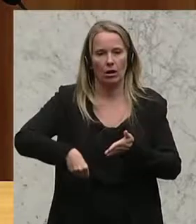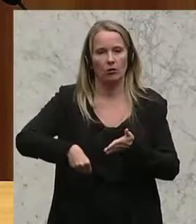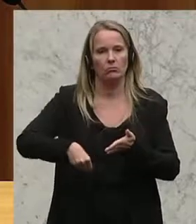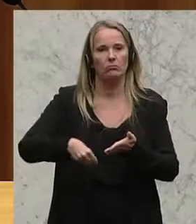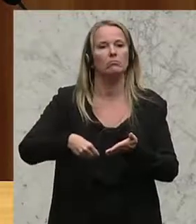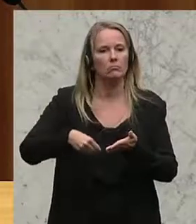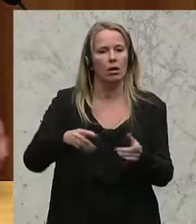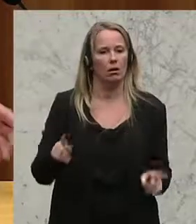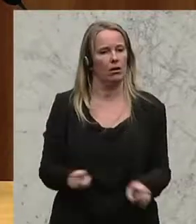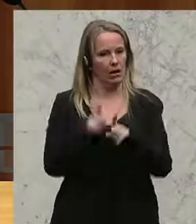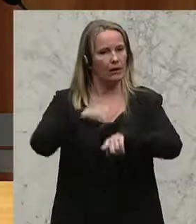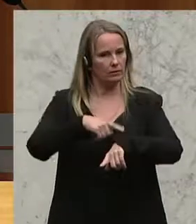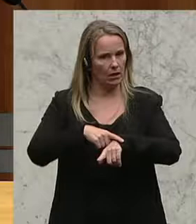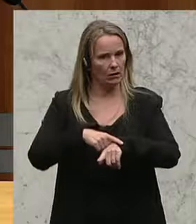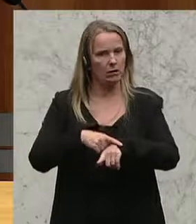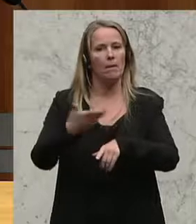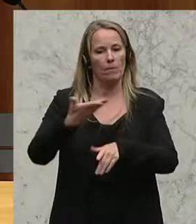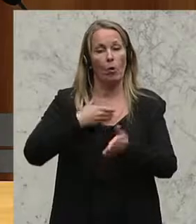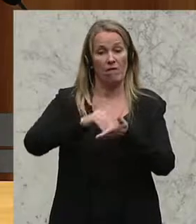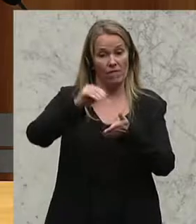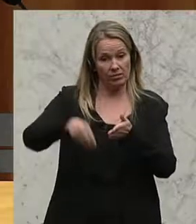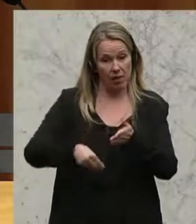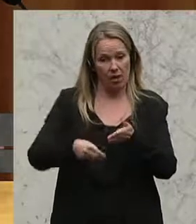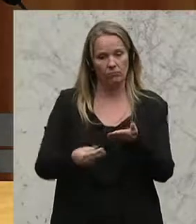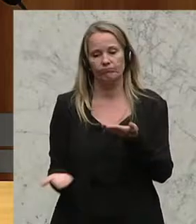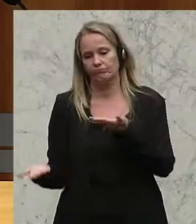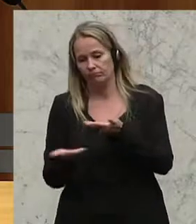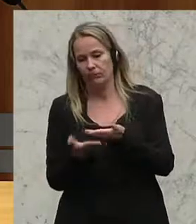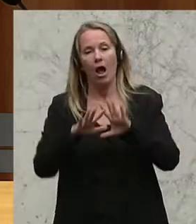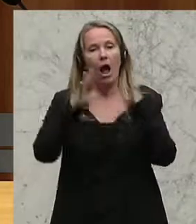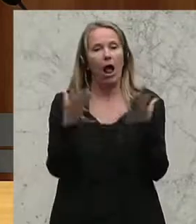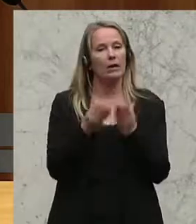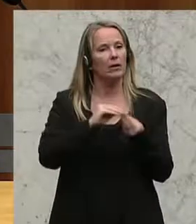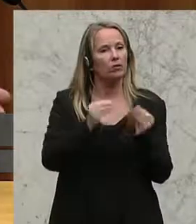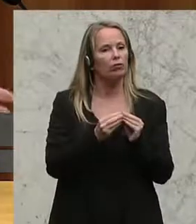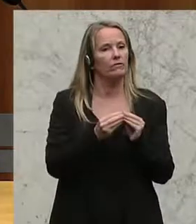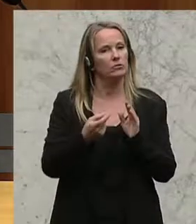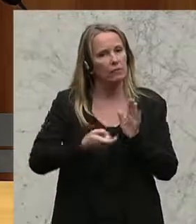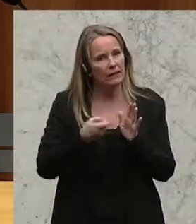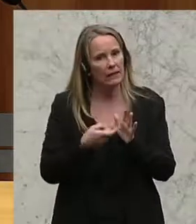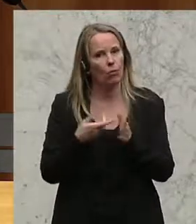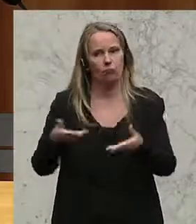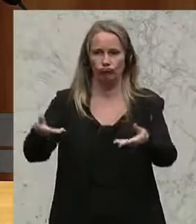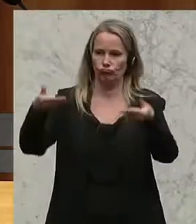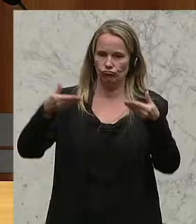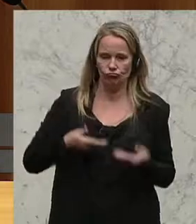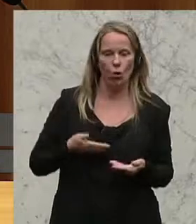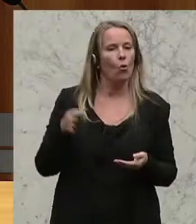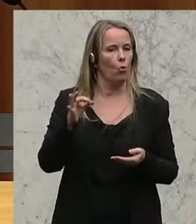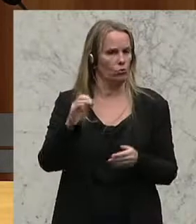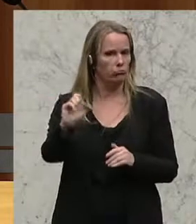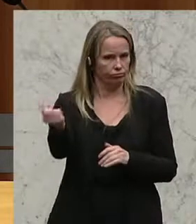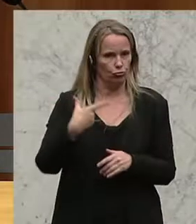so bekommt er gleichzeitig mit dem Vertrag die allgemeinen Geschäftsbedingungen mit übergeben oder